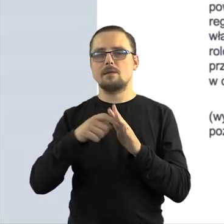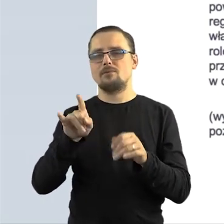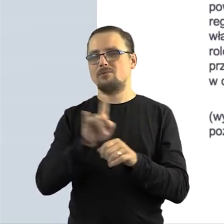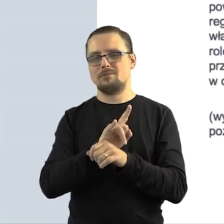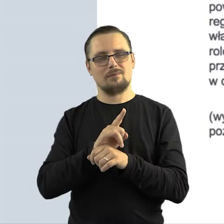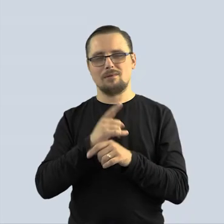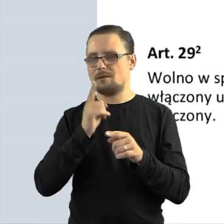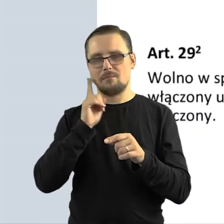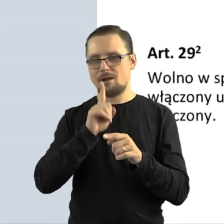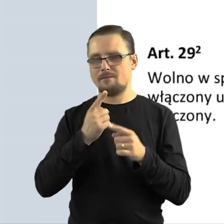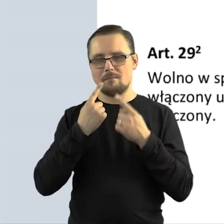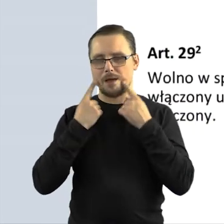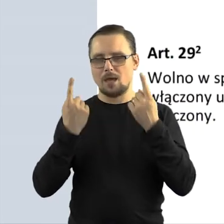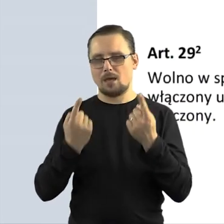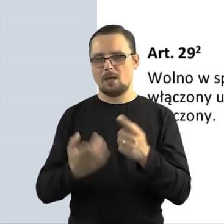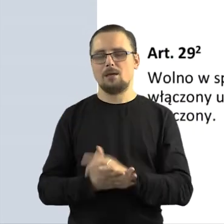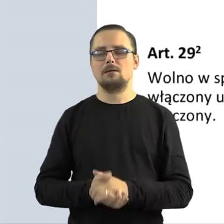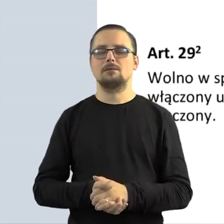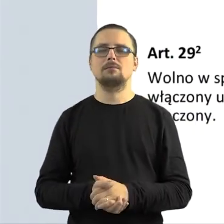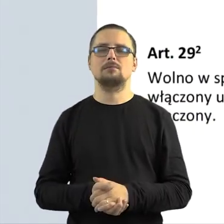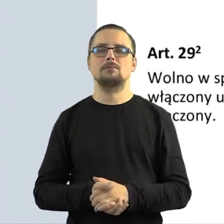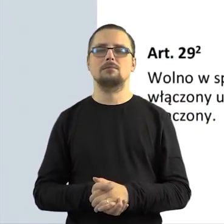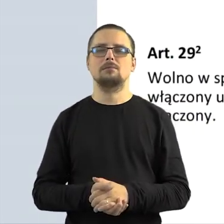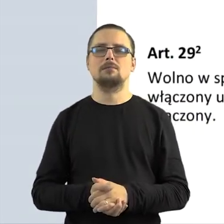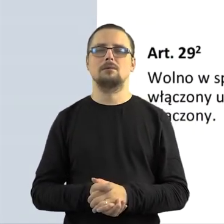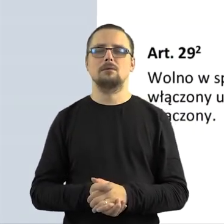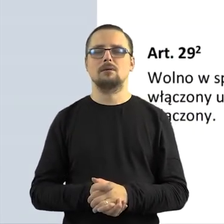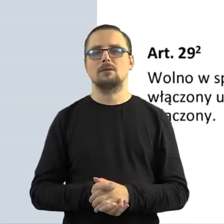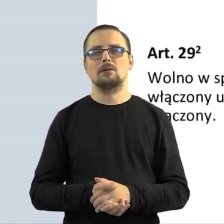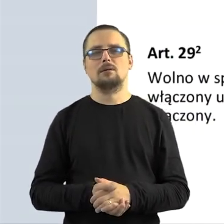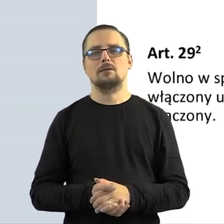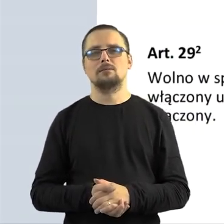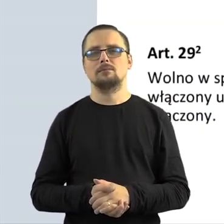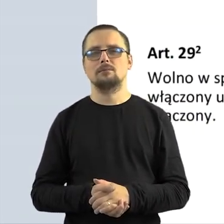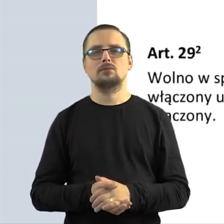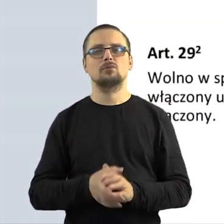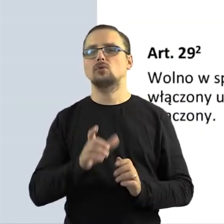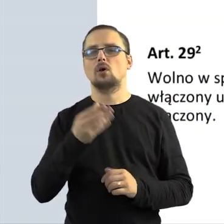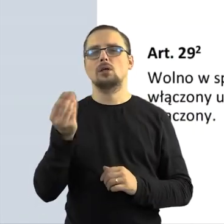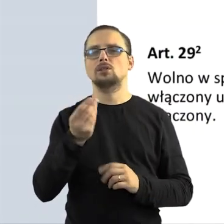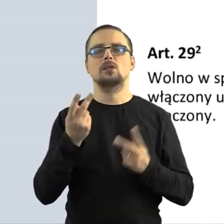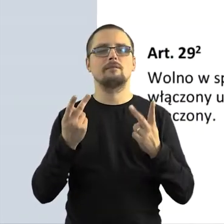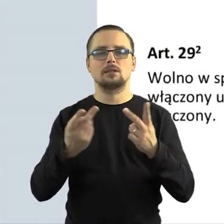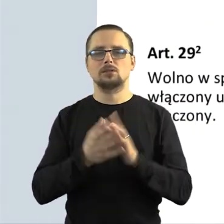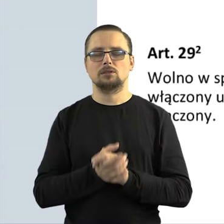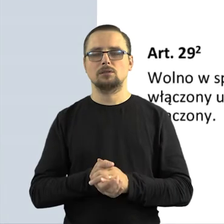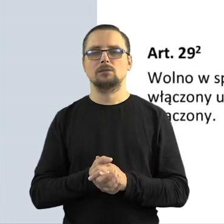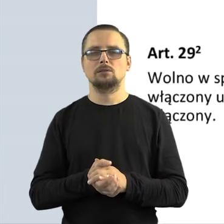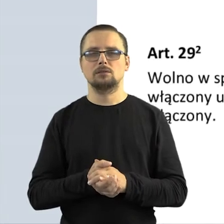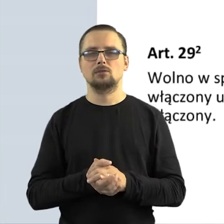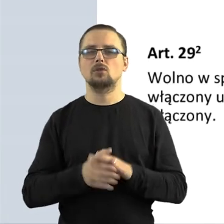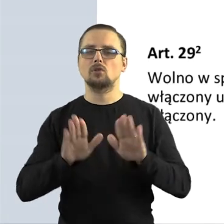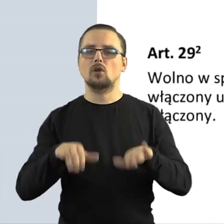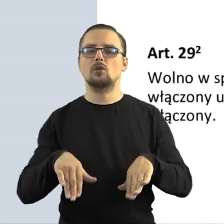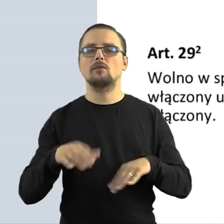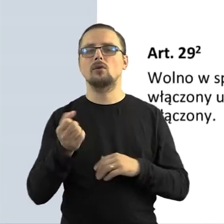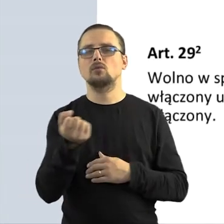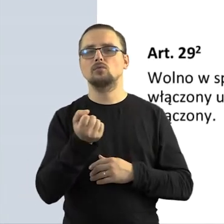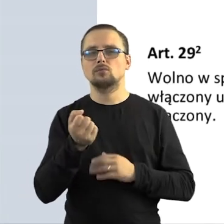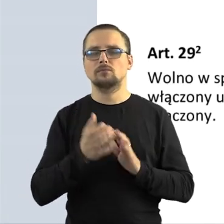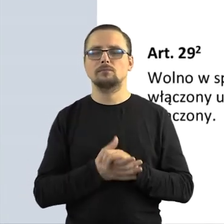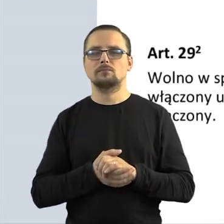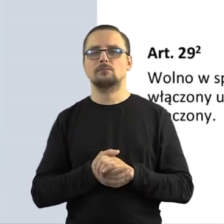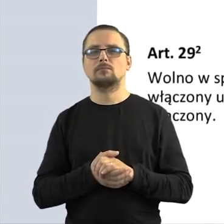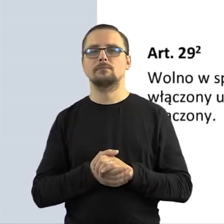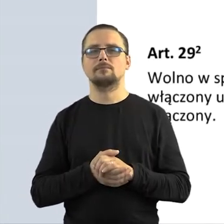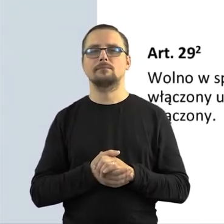no trzeba włożyć między bajki. Z takich rzeczy, które mogą się jeszcze Państwu przydać, z różnego rodzaju dozwolonych użytków, to jest